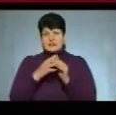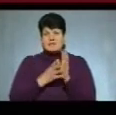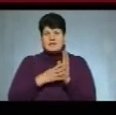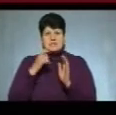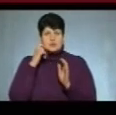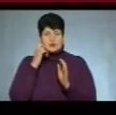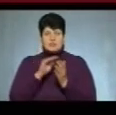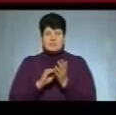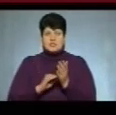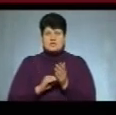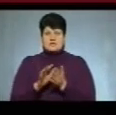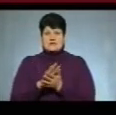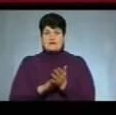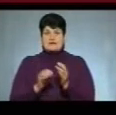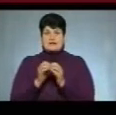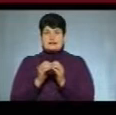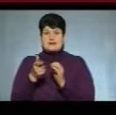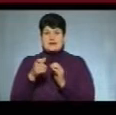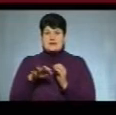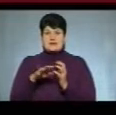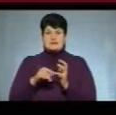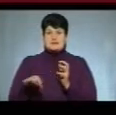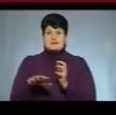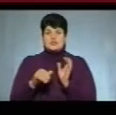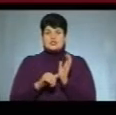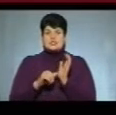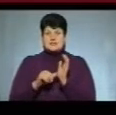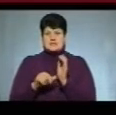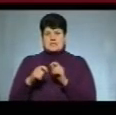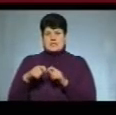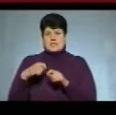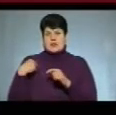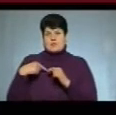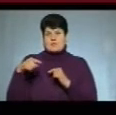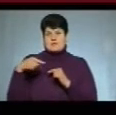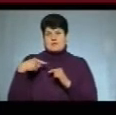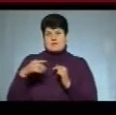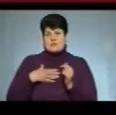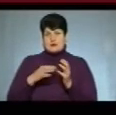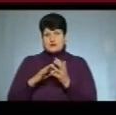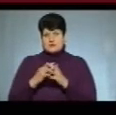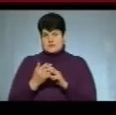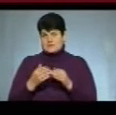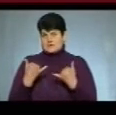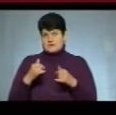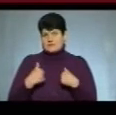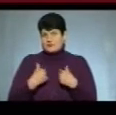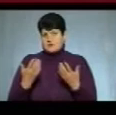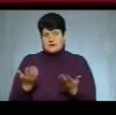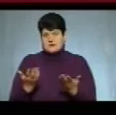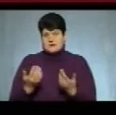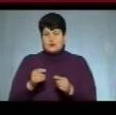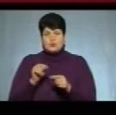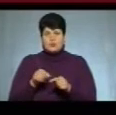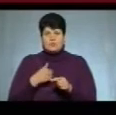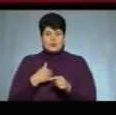на 10 гектарів землі, 60-м ступійками кілометрів від нашого села. Трошки дивно для мене. Тому я